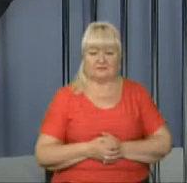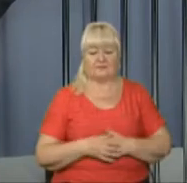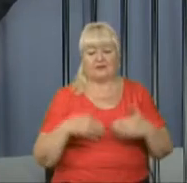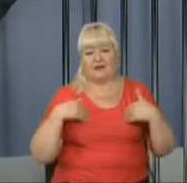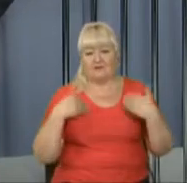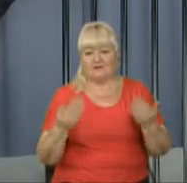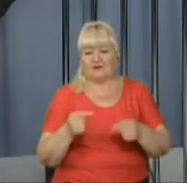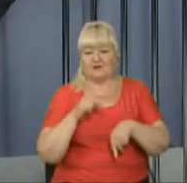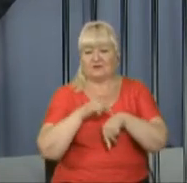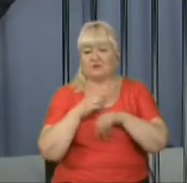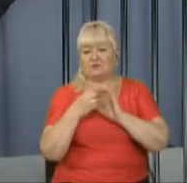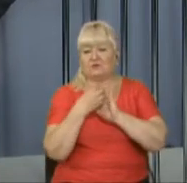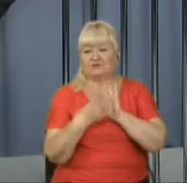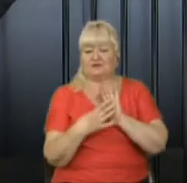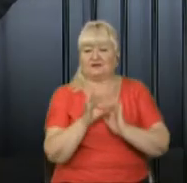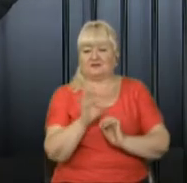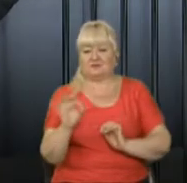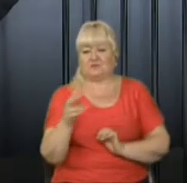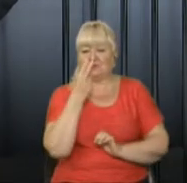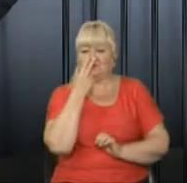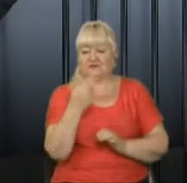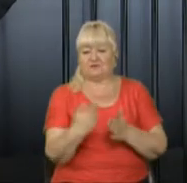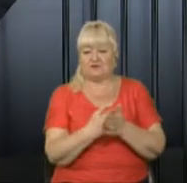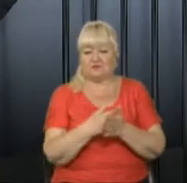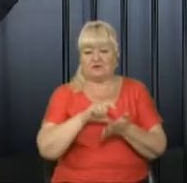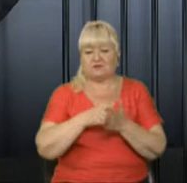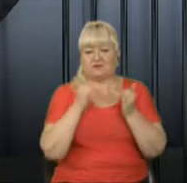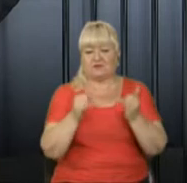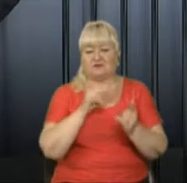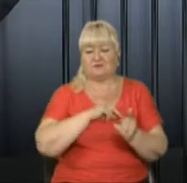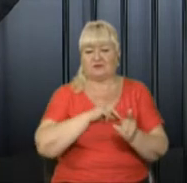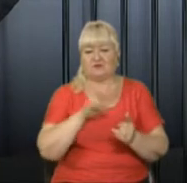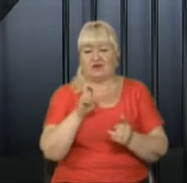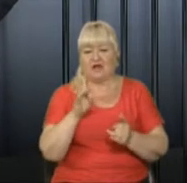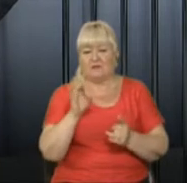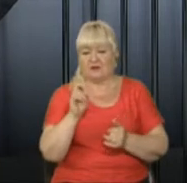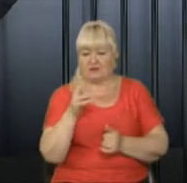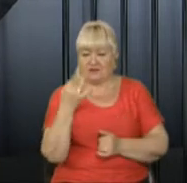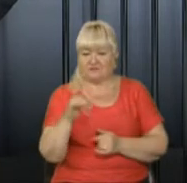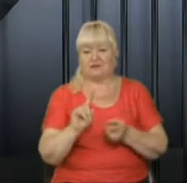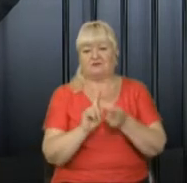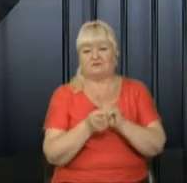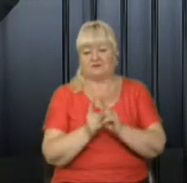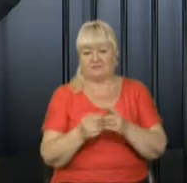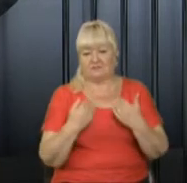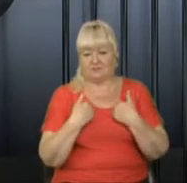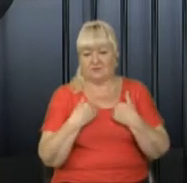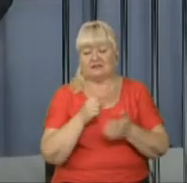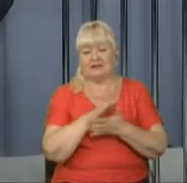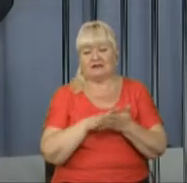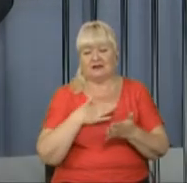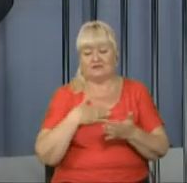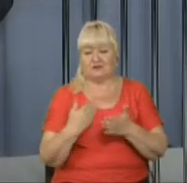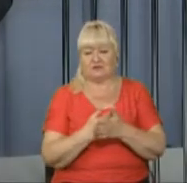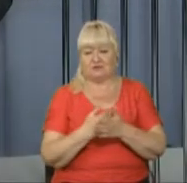Вітаю на годиннику 19.00. Ви дивитесь новини. У студії для вас працює Сергій Барашевський, сурдопереклад «Віра Муць». І далі у